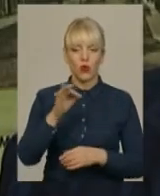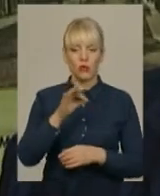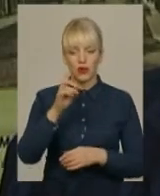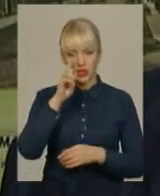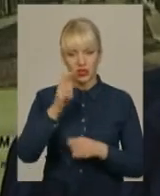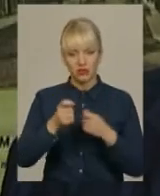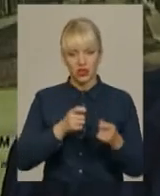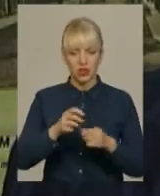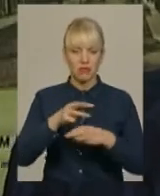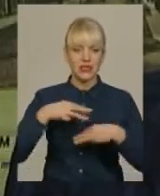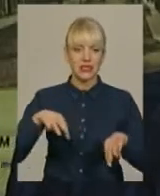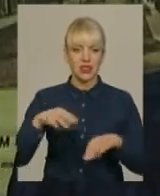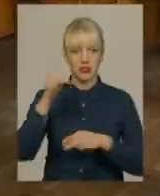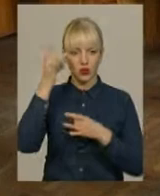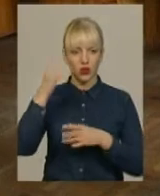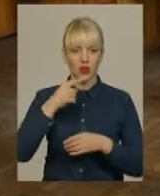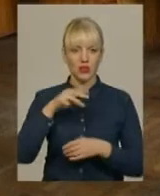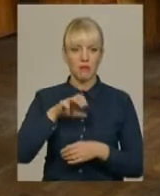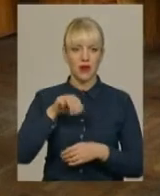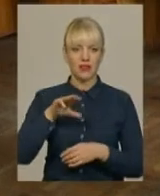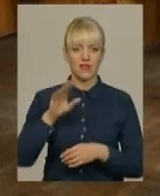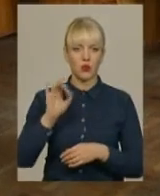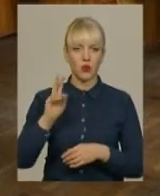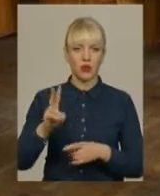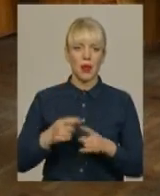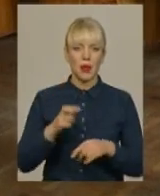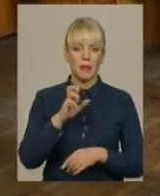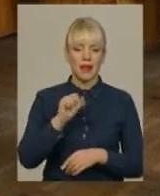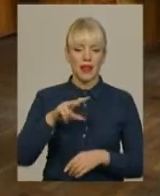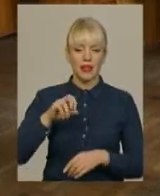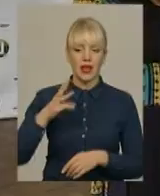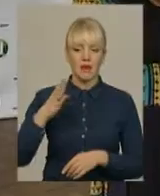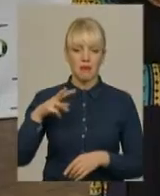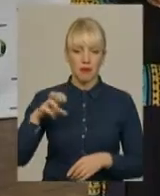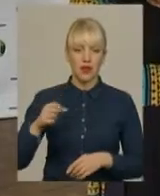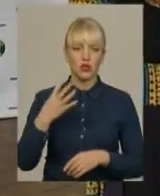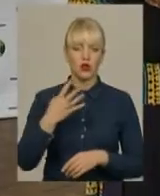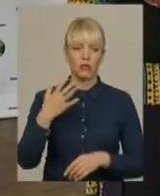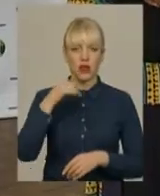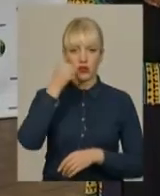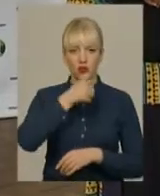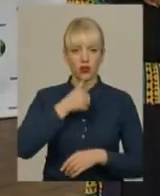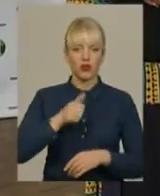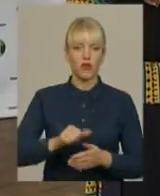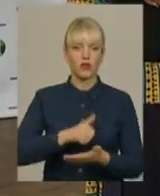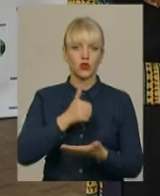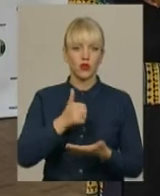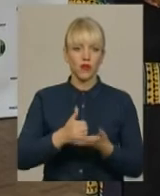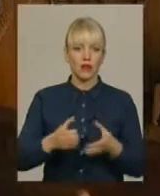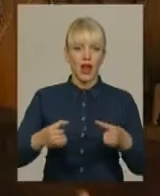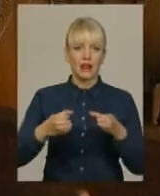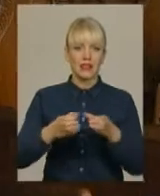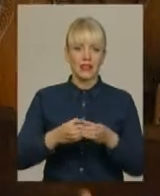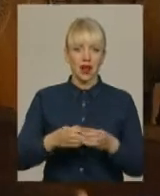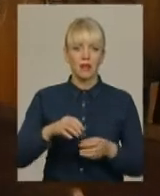міністерство культури, каже Кузьма Матвіюк. Нагадаємо, Микола Балема 45 років очолював ансамбль «Козаки Поділля». Заяву на звільнення він